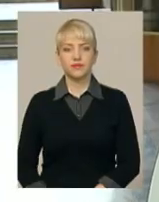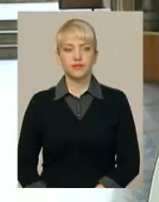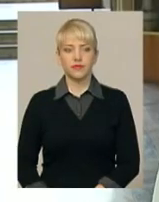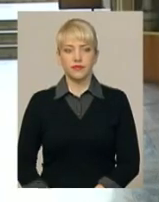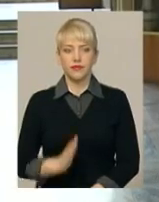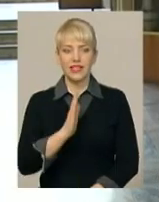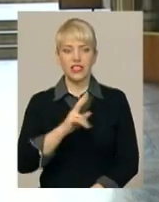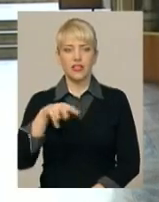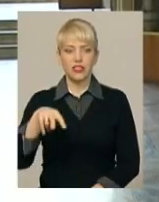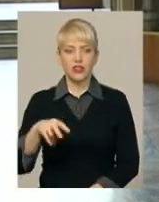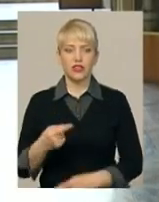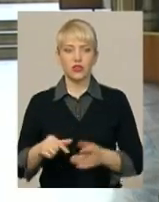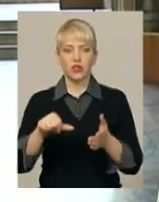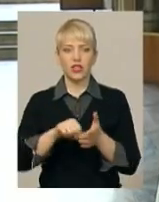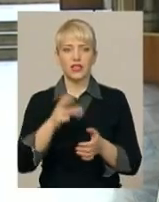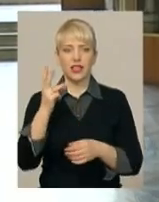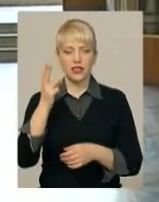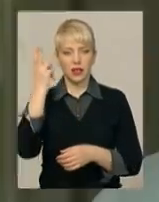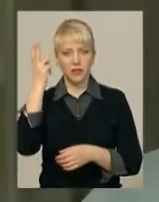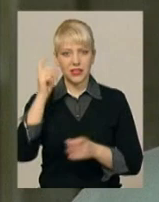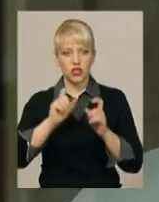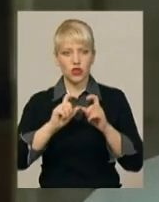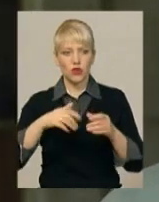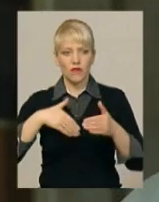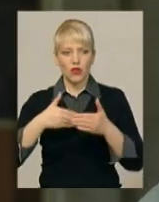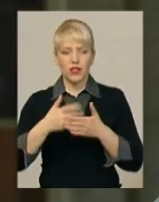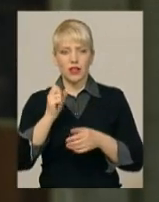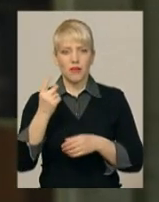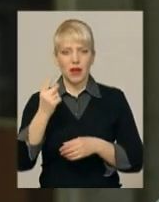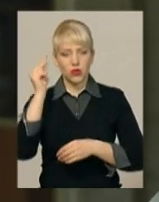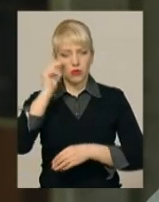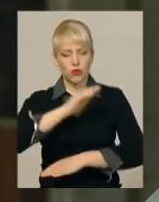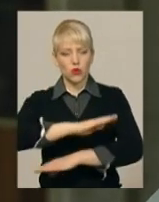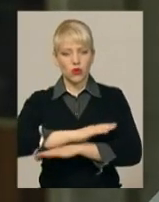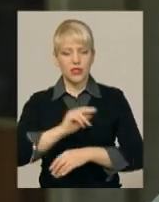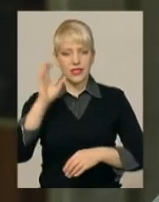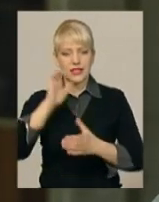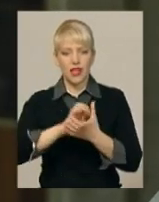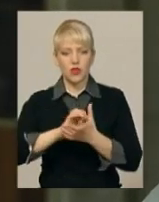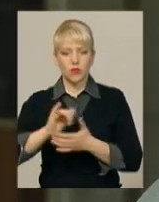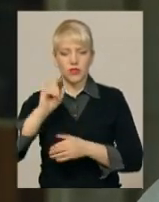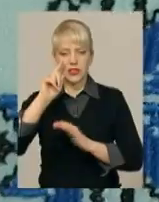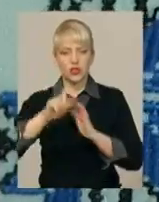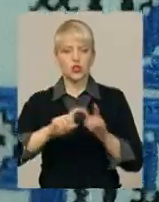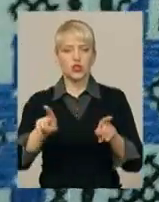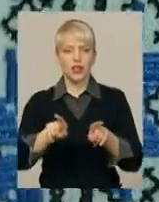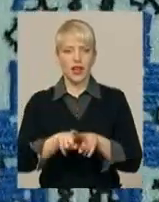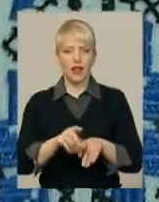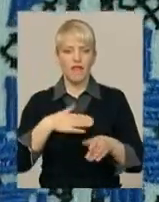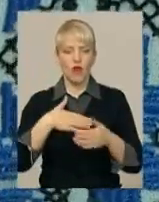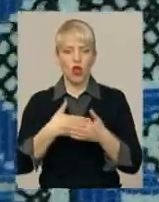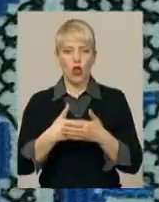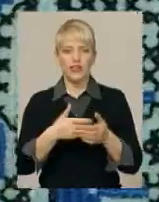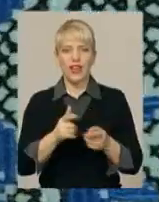Владислав Лазуренко – учасник третьої Хмельницької школи волонтерів. На першому році розповідає, учні знайомилися і дізнавалися, що таке волонтерство.